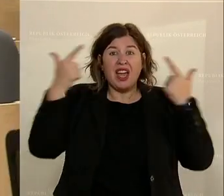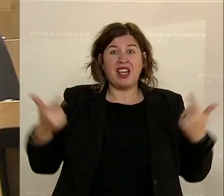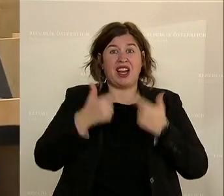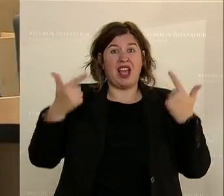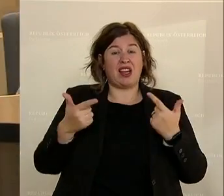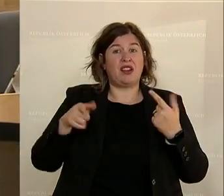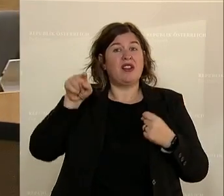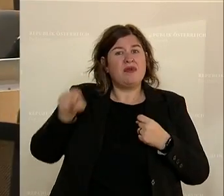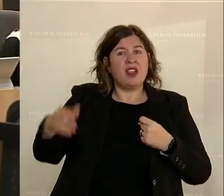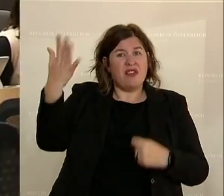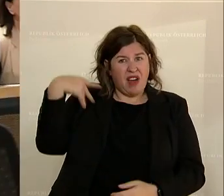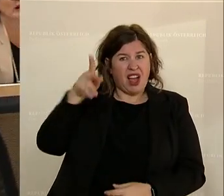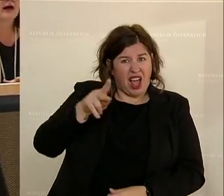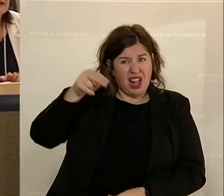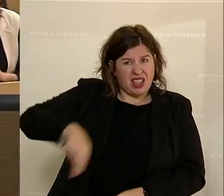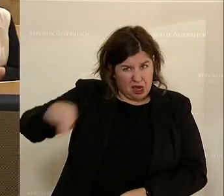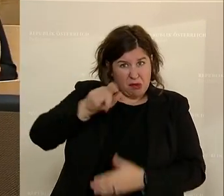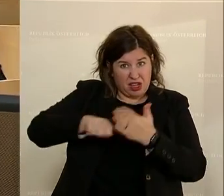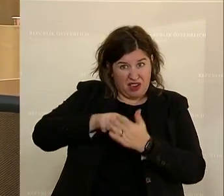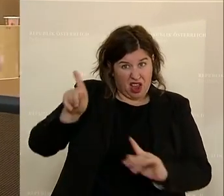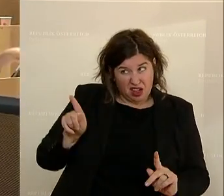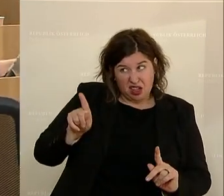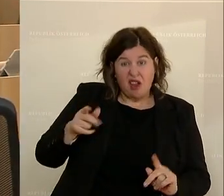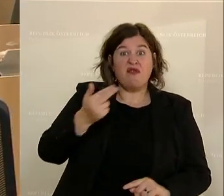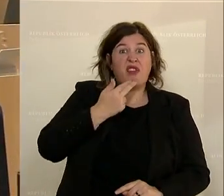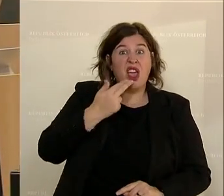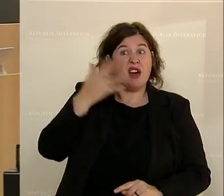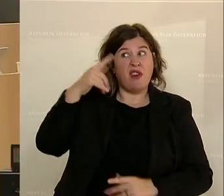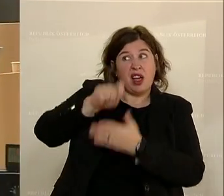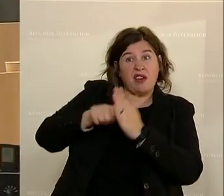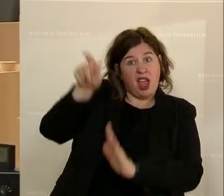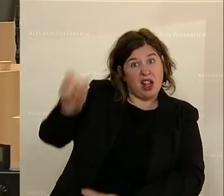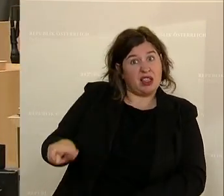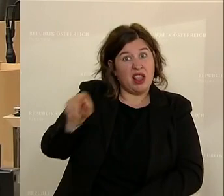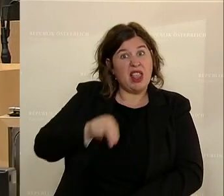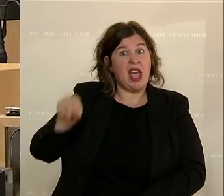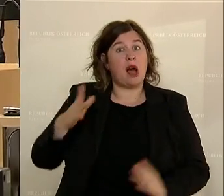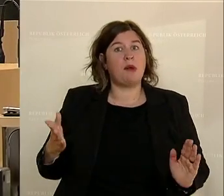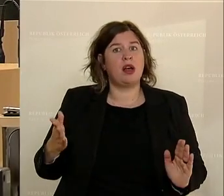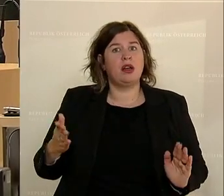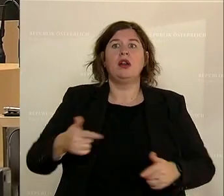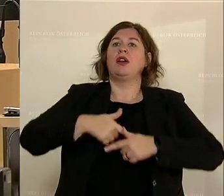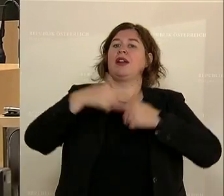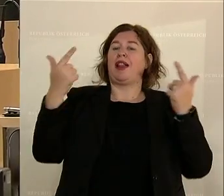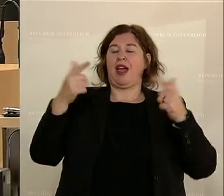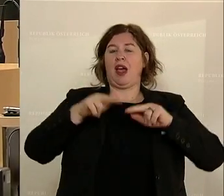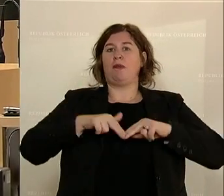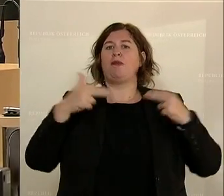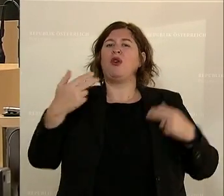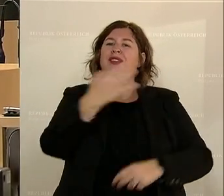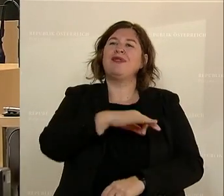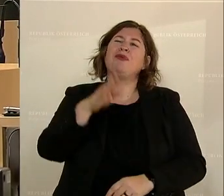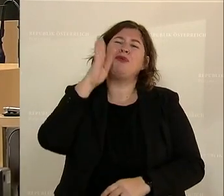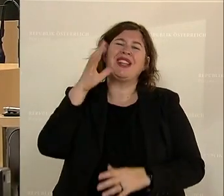Wurde Karl Nehammer gewählt? Wurde Karl Nehammer gewählt? Von wem wurde der Nehammer gewählt? Ja, natürlich der Bundeskanzler. Bitte